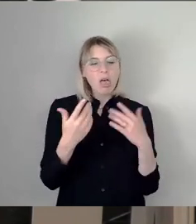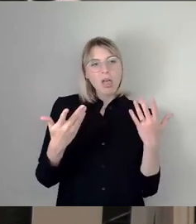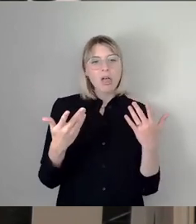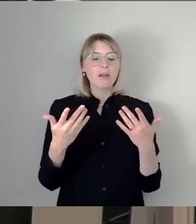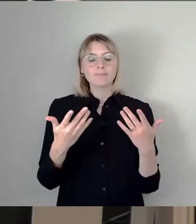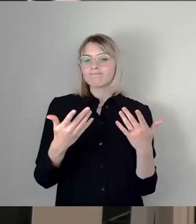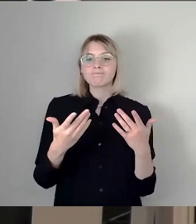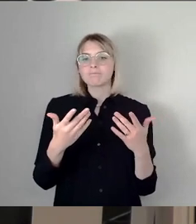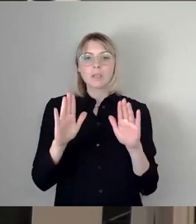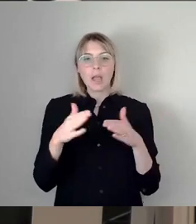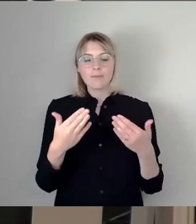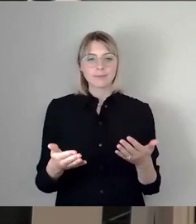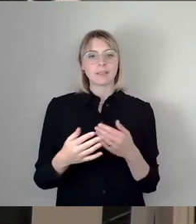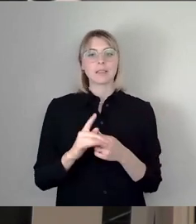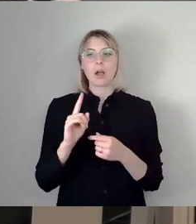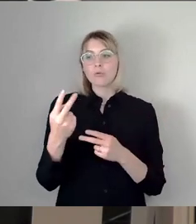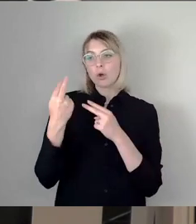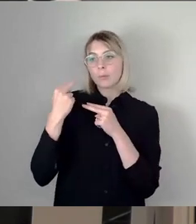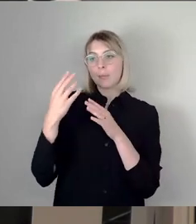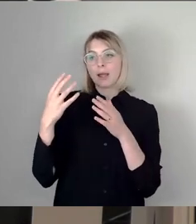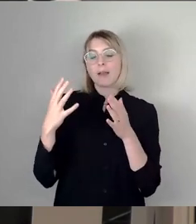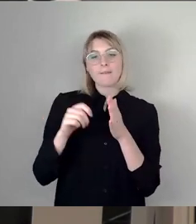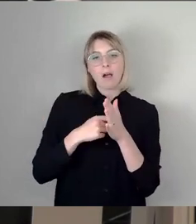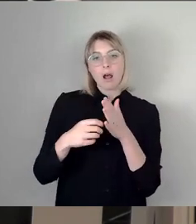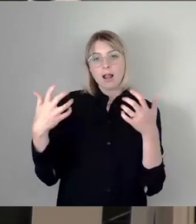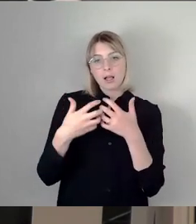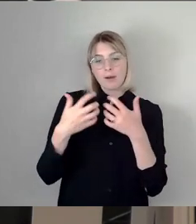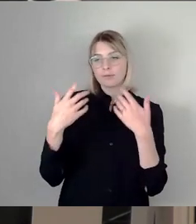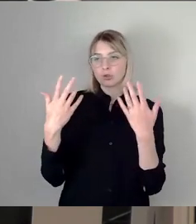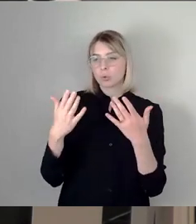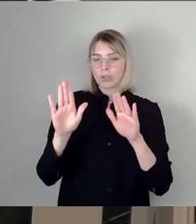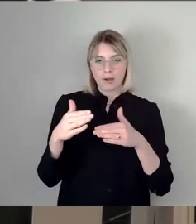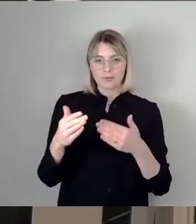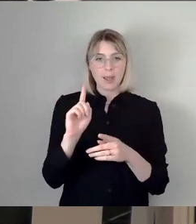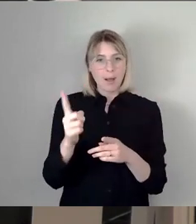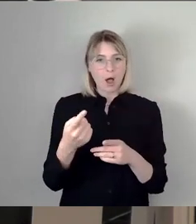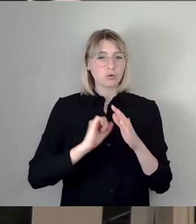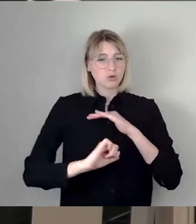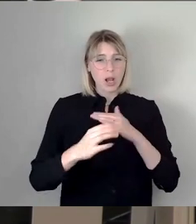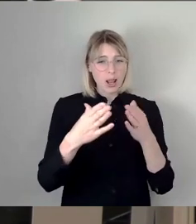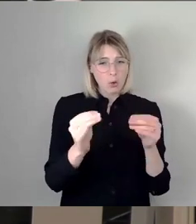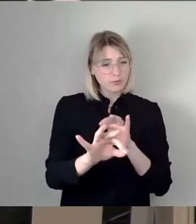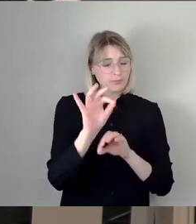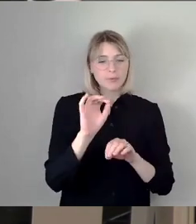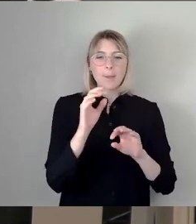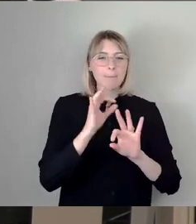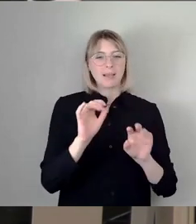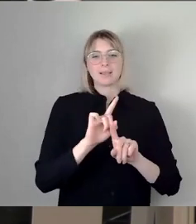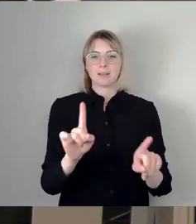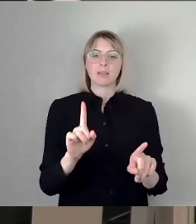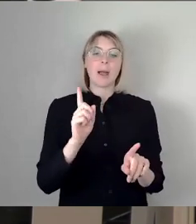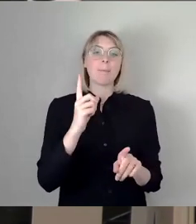noch zu schnelle Lösungen finden. Trotzdem sollte diesen Stadtrat nach wie vor einen, einen,